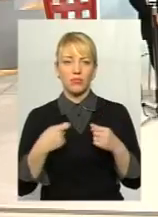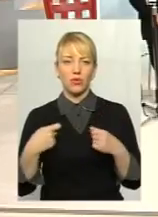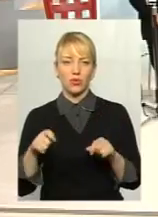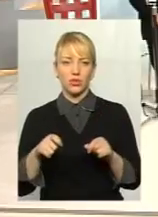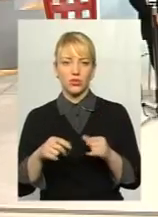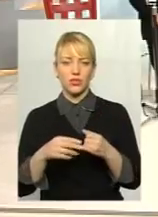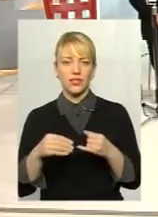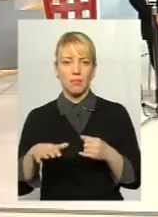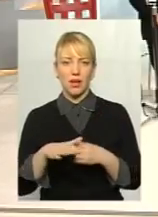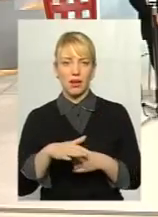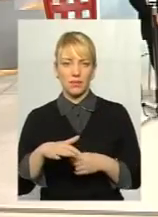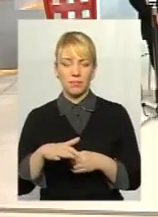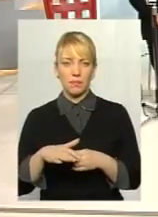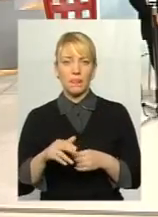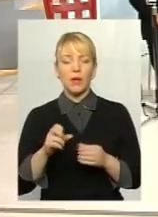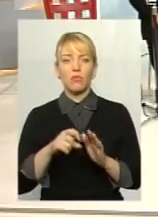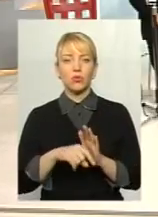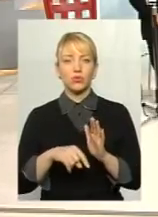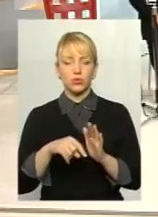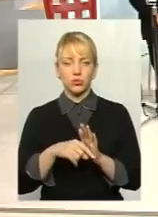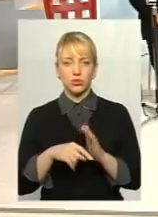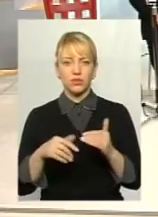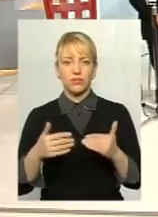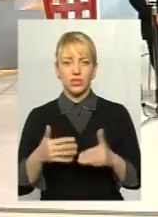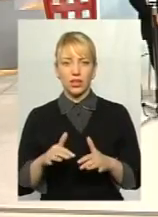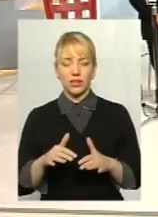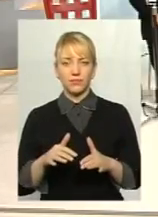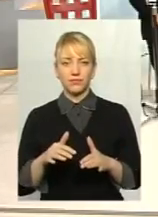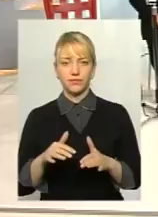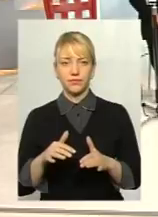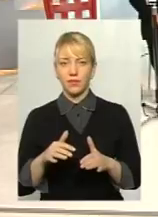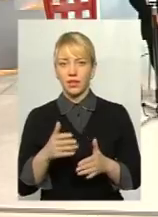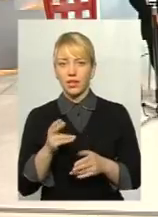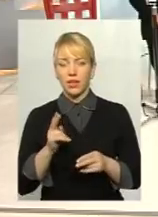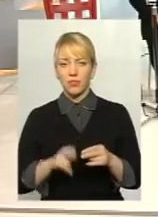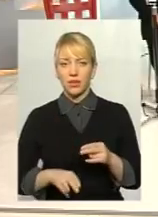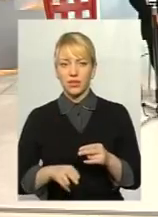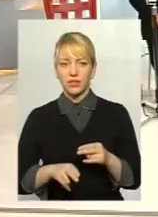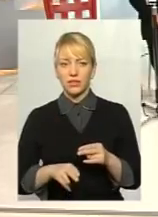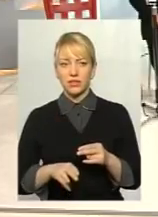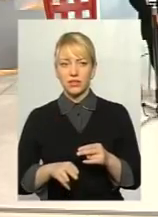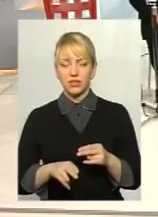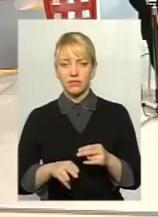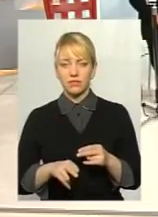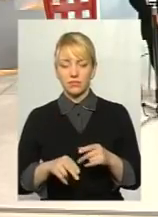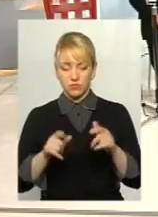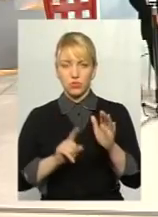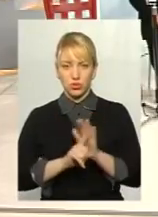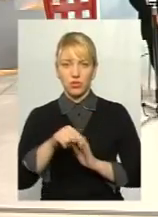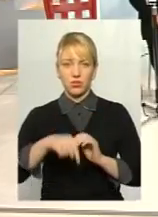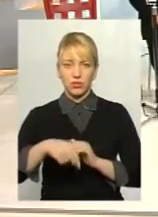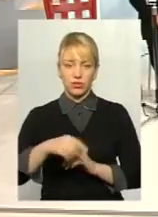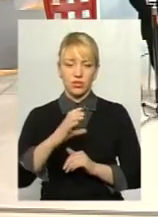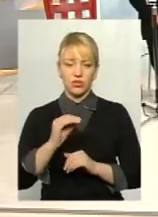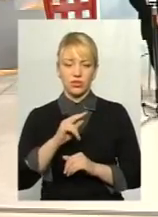земель. По суті, вже наприкінці, вже з цього року, з січня цього року,